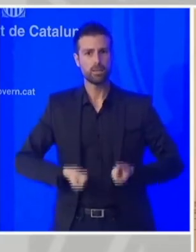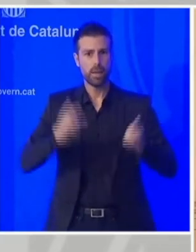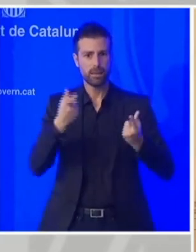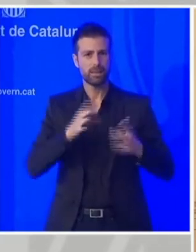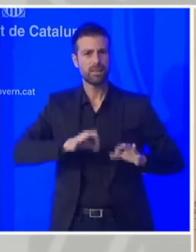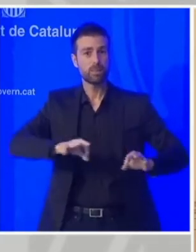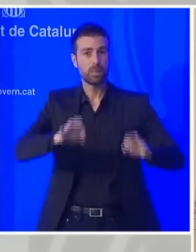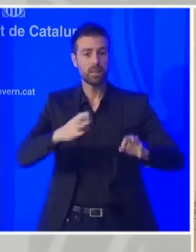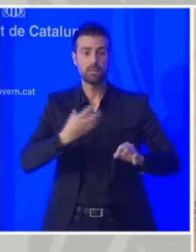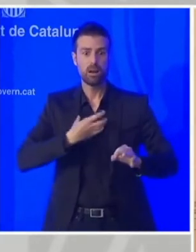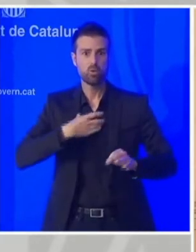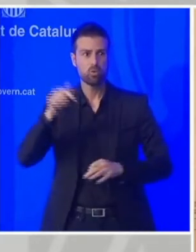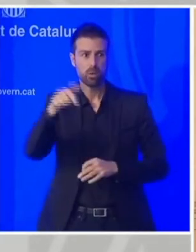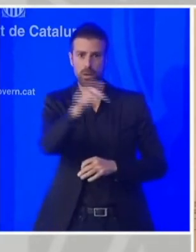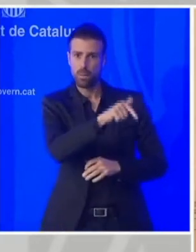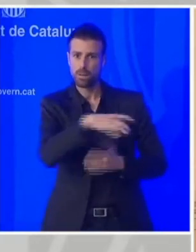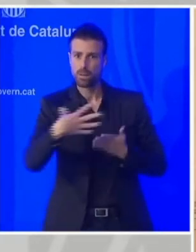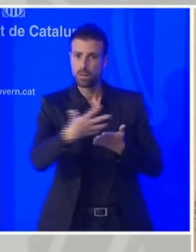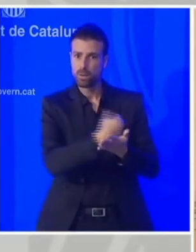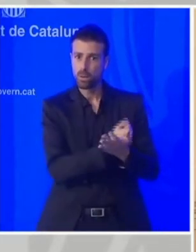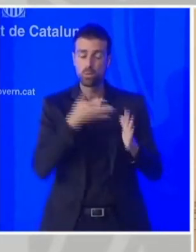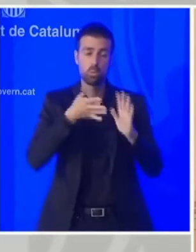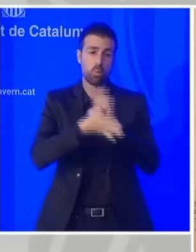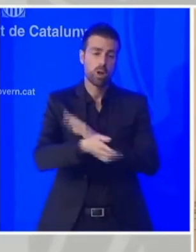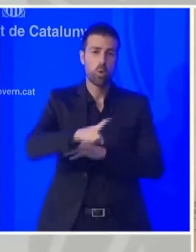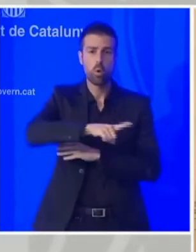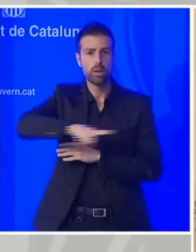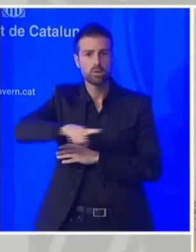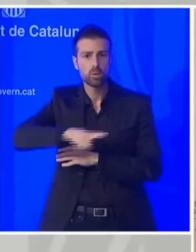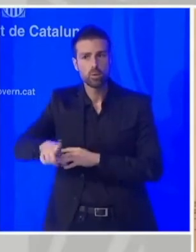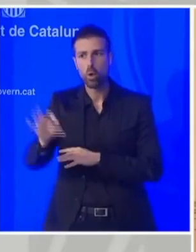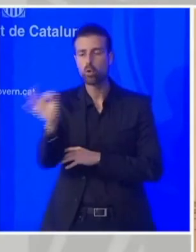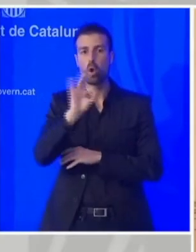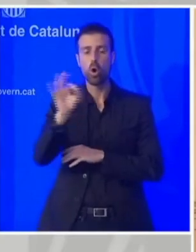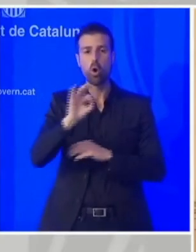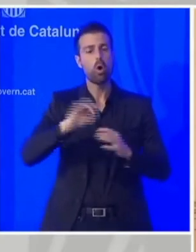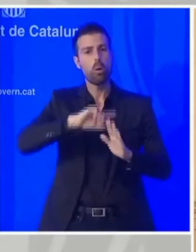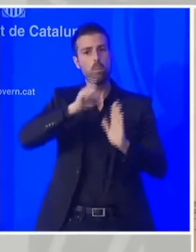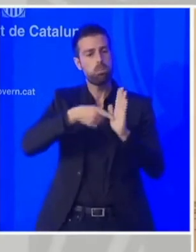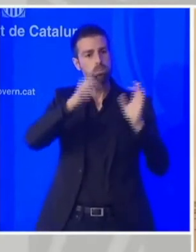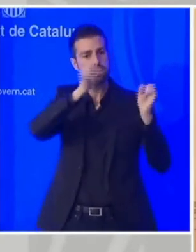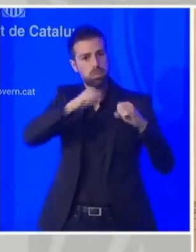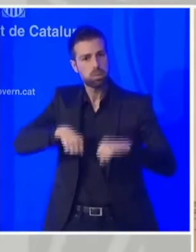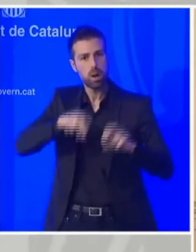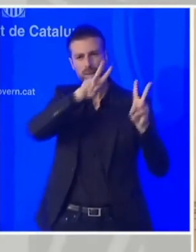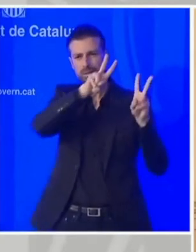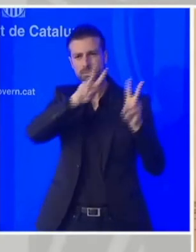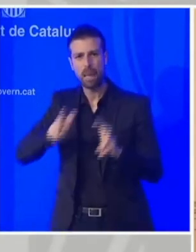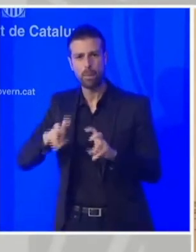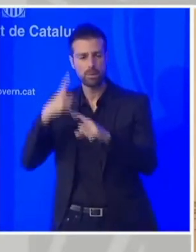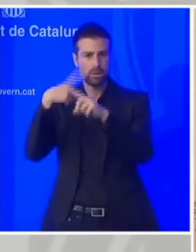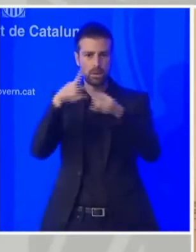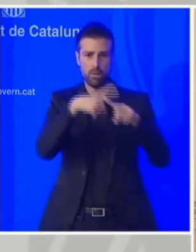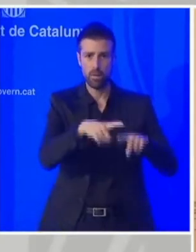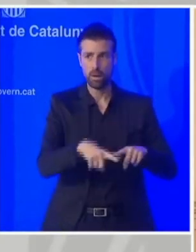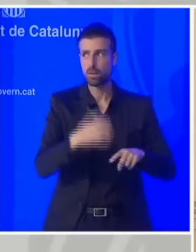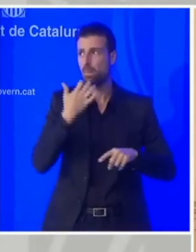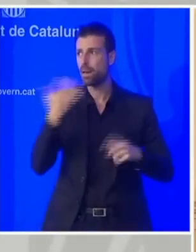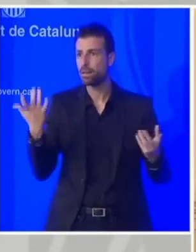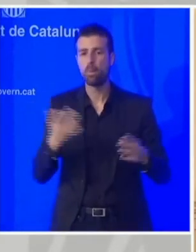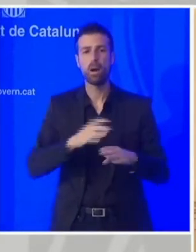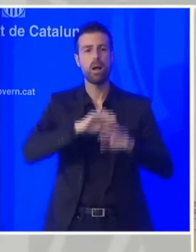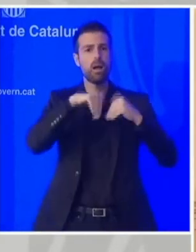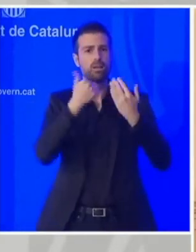ajuntaments per instruccions, per prescripcions aprovades, amb temes diferents, com estem parlant amb escoles bresol,